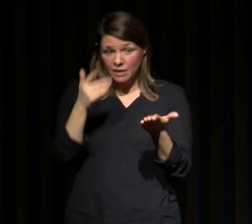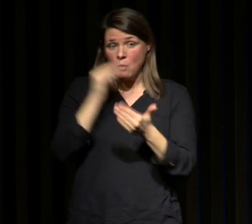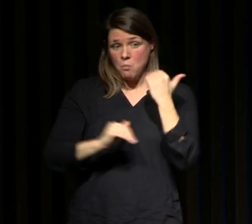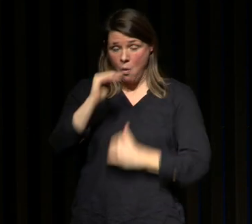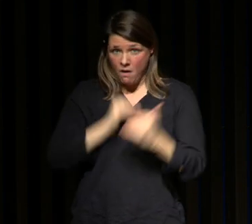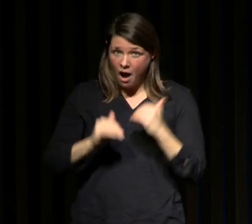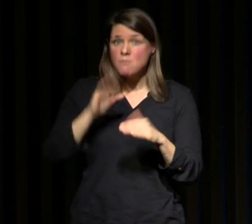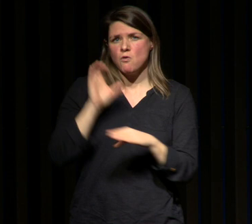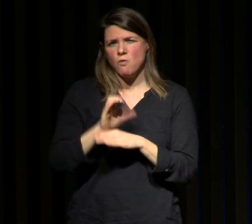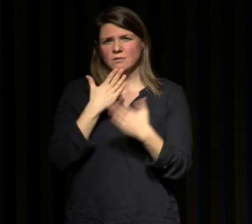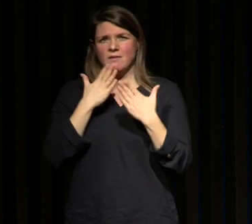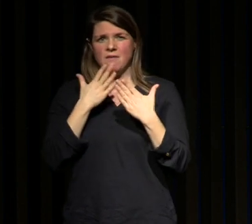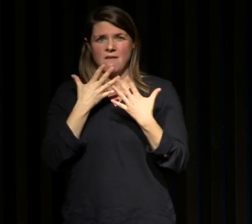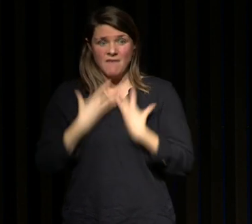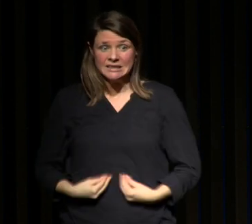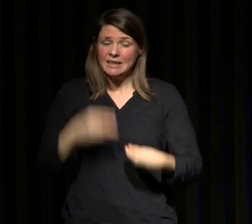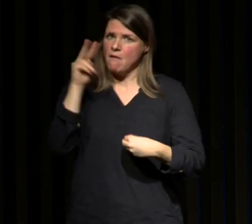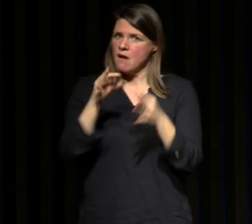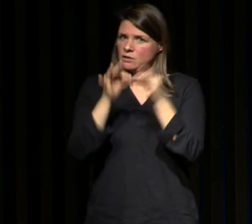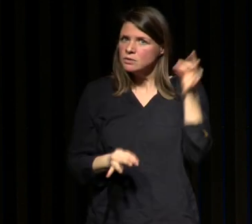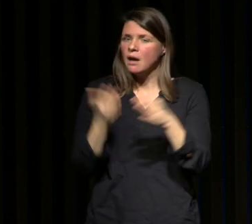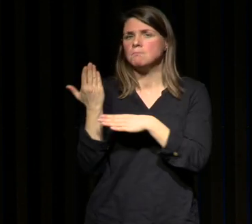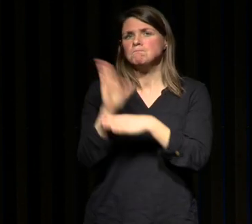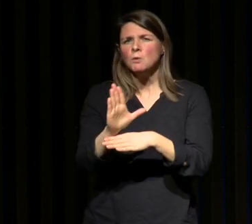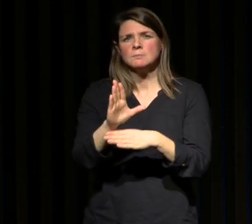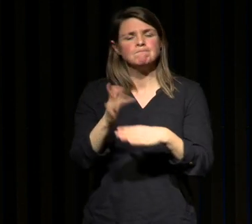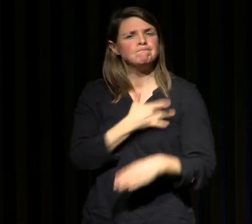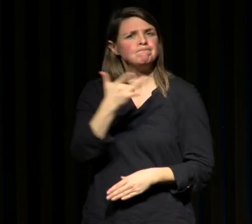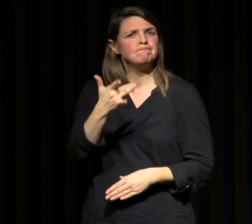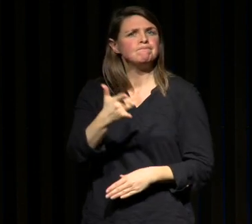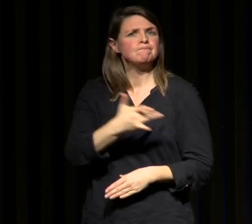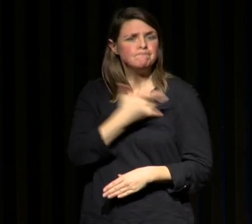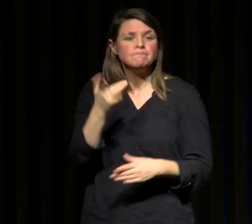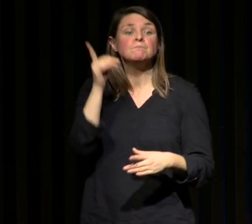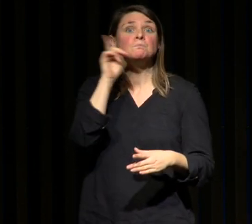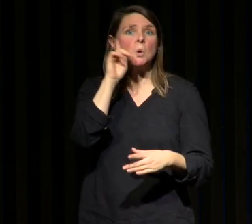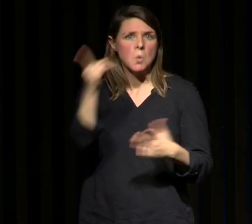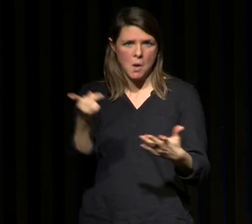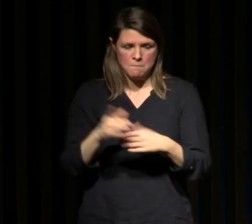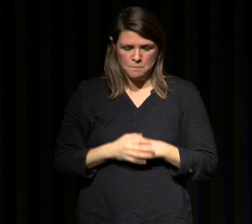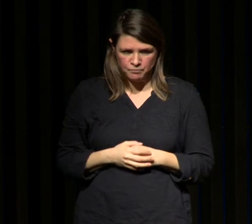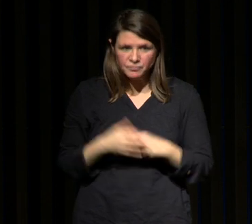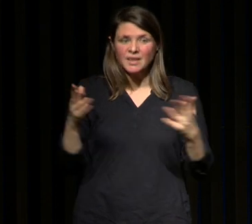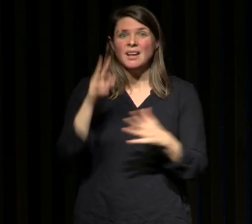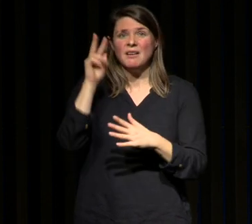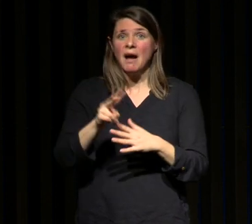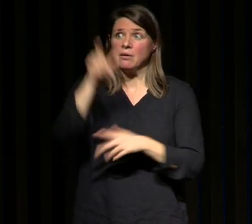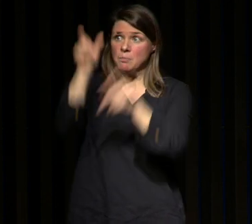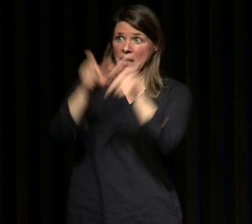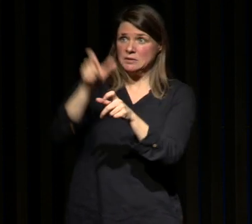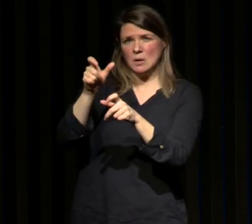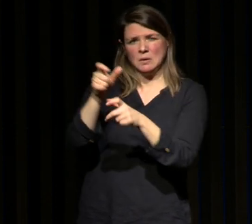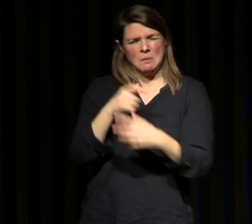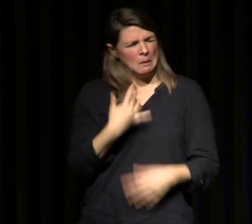et on a des résultats extrêmement intéressants puisqu'on voit qu'on réduit très significativement les plaintes d'insomnie